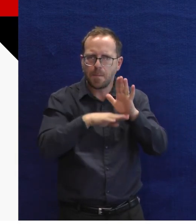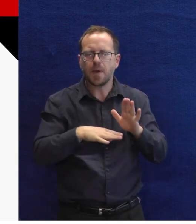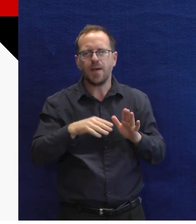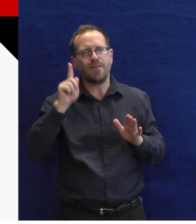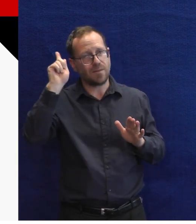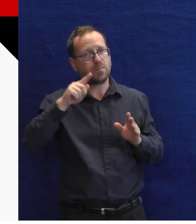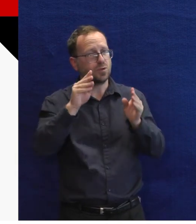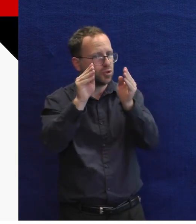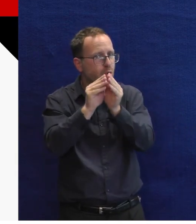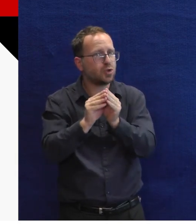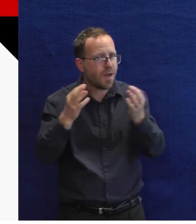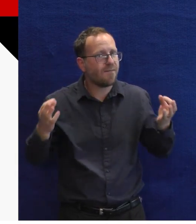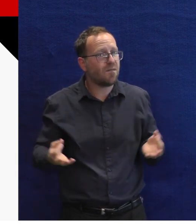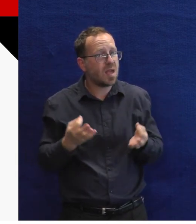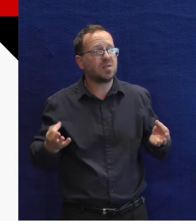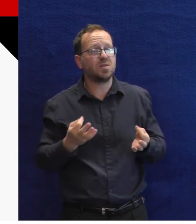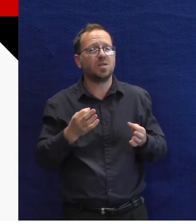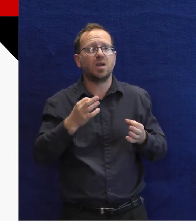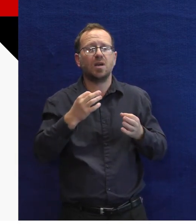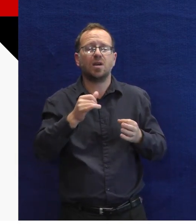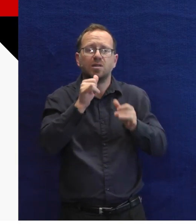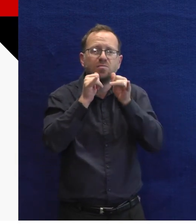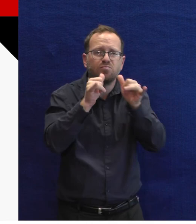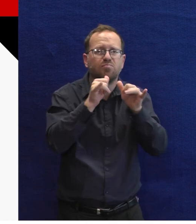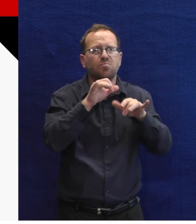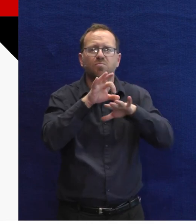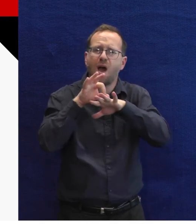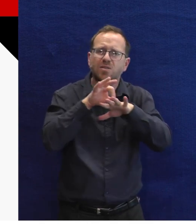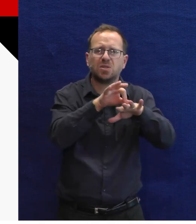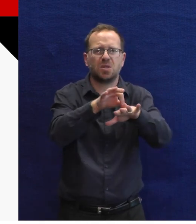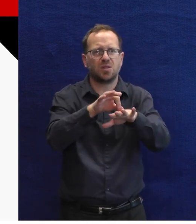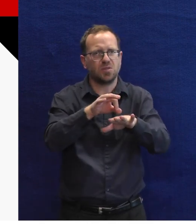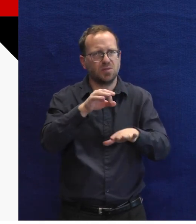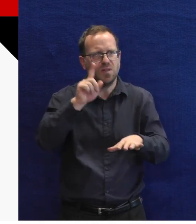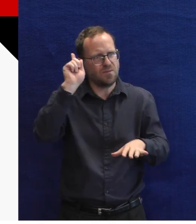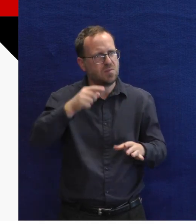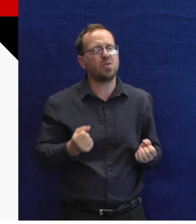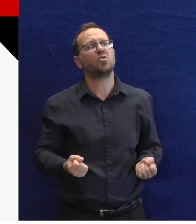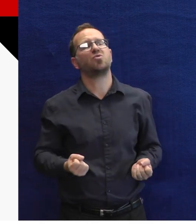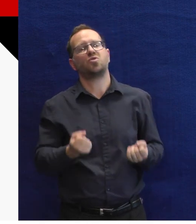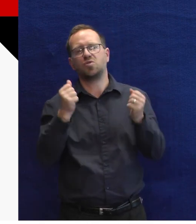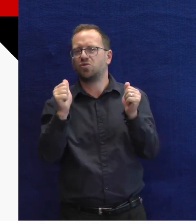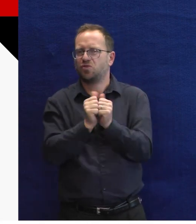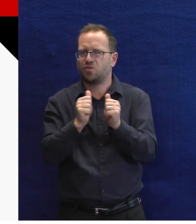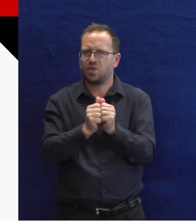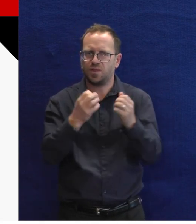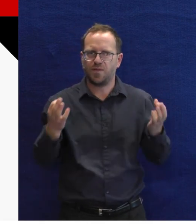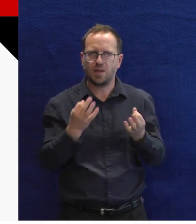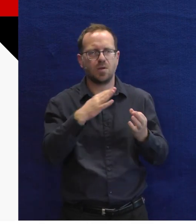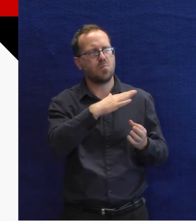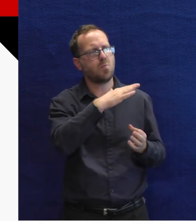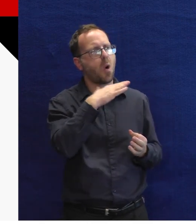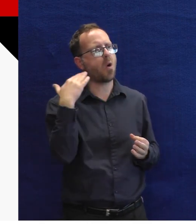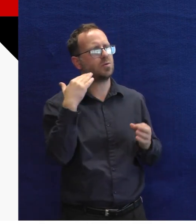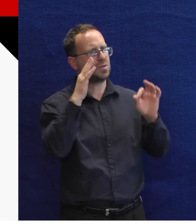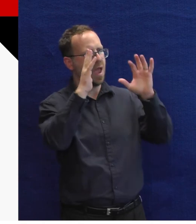že jsme se snažili navázat tam s ostatními a je to dost složitá věc a všechno běh na dlouhou trať, takže to